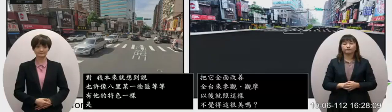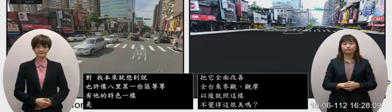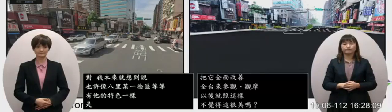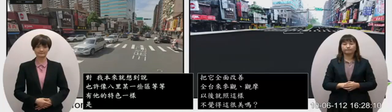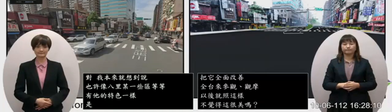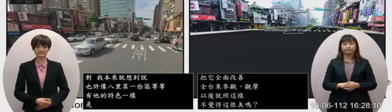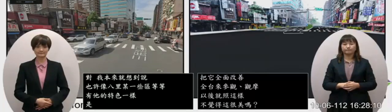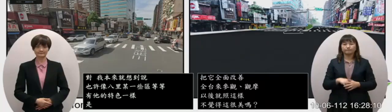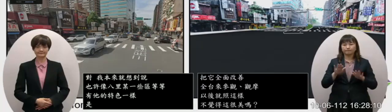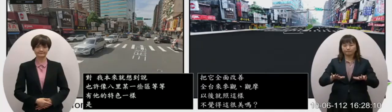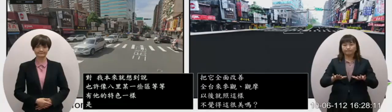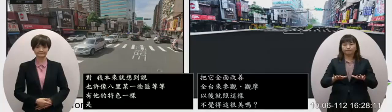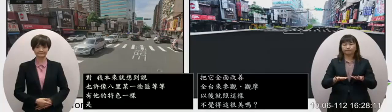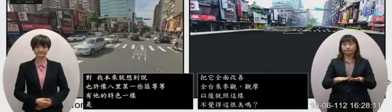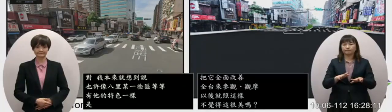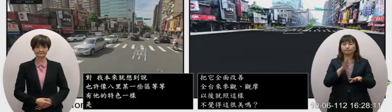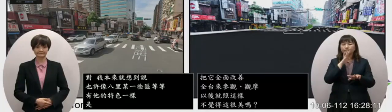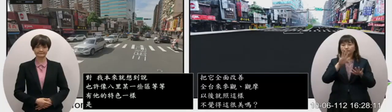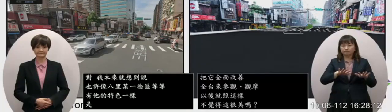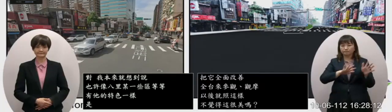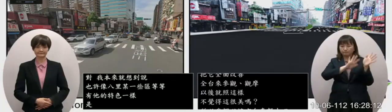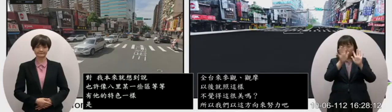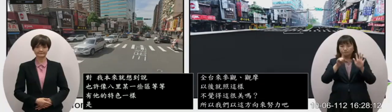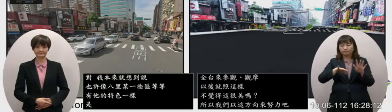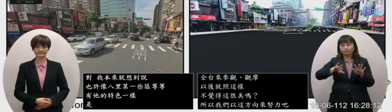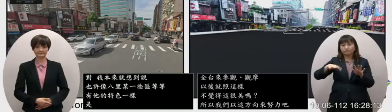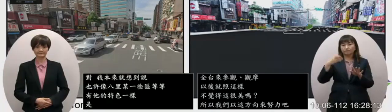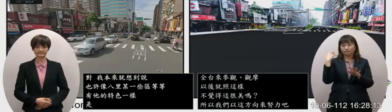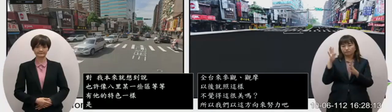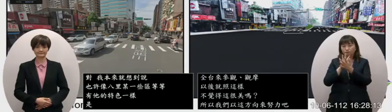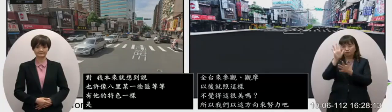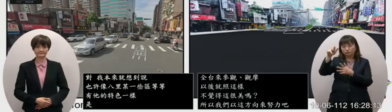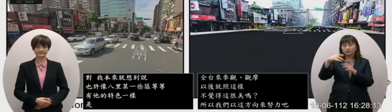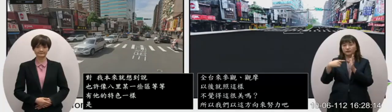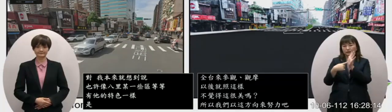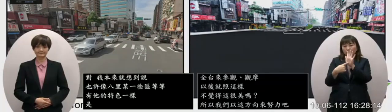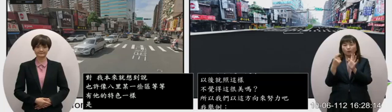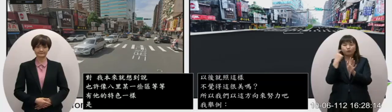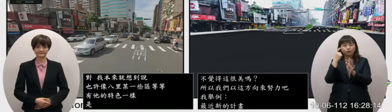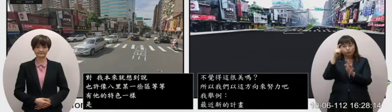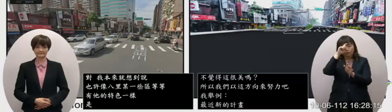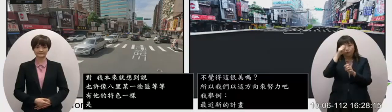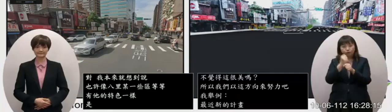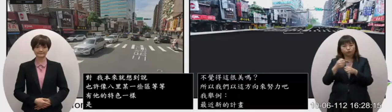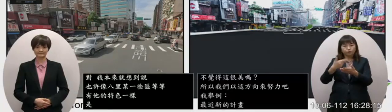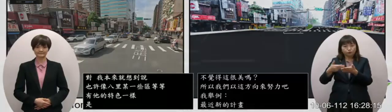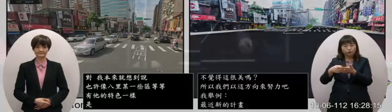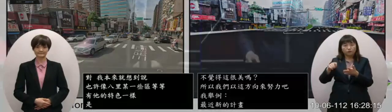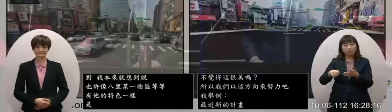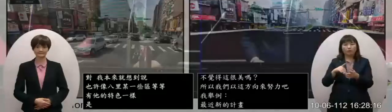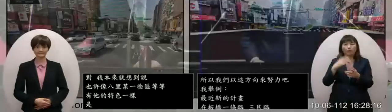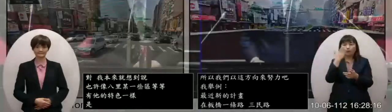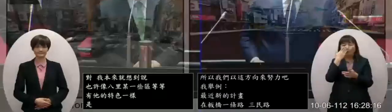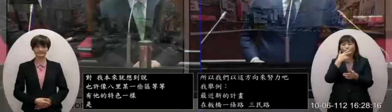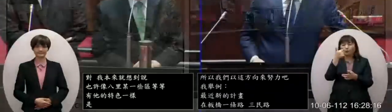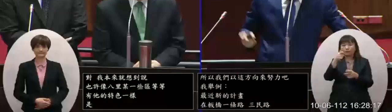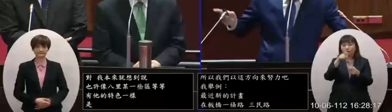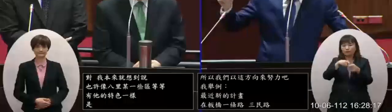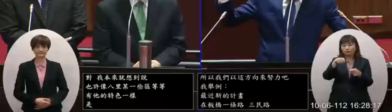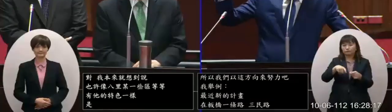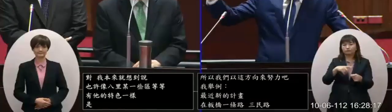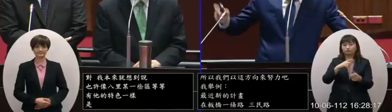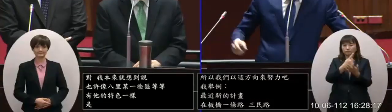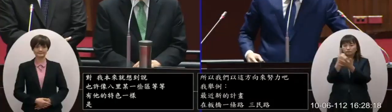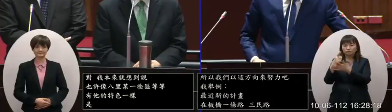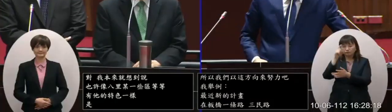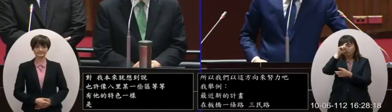你看那個現在左手邊是現在右手邊是你們未來的意圖哇這個願景真的很美大家